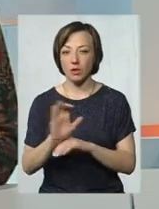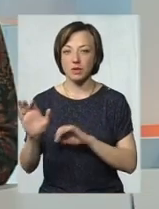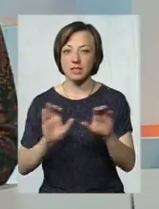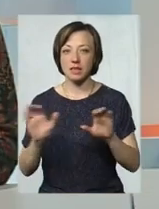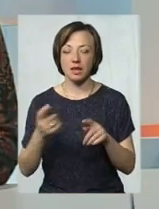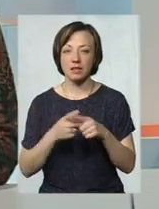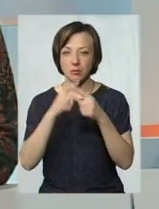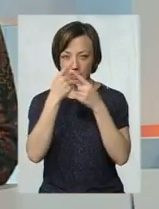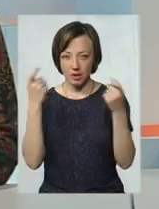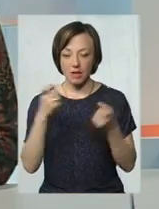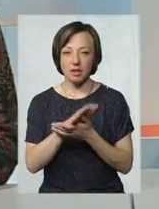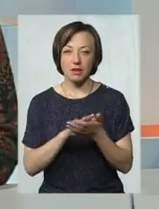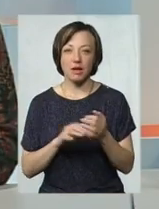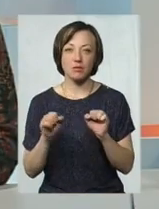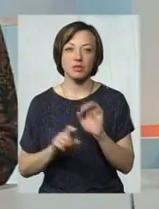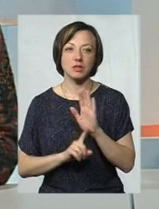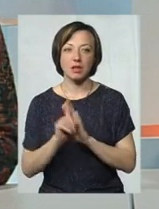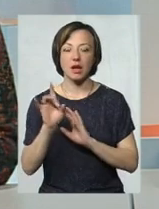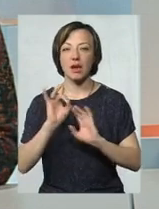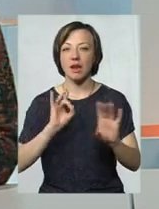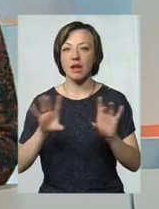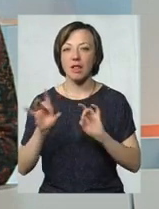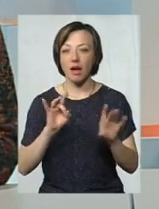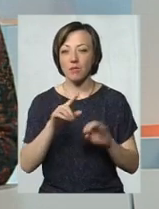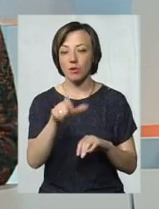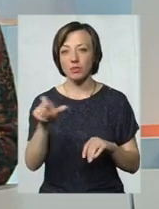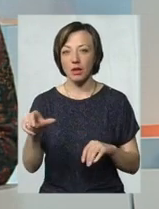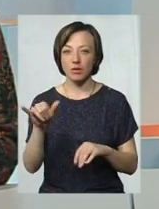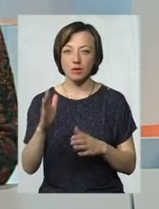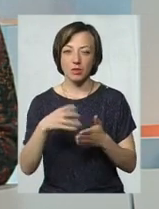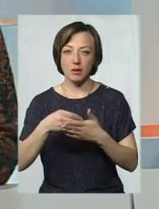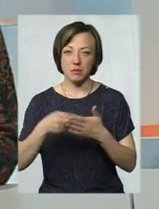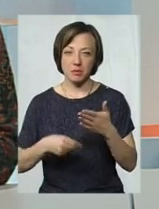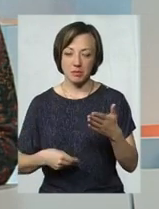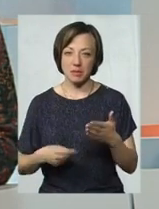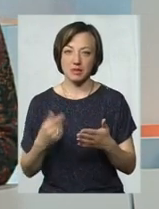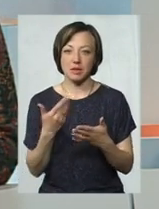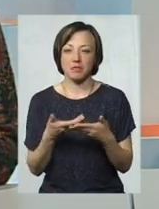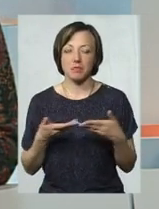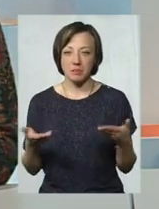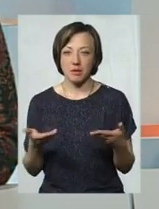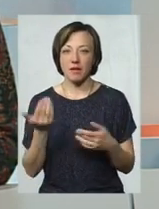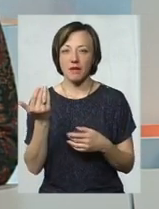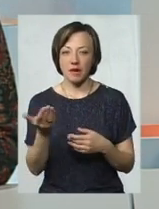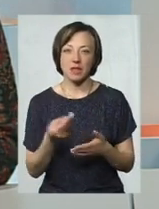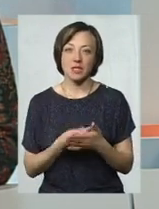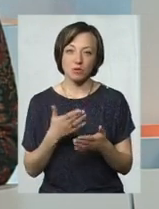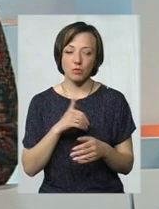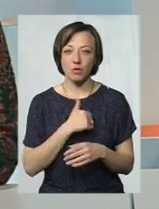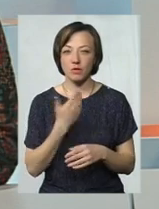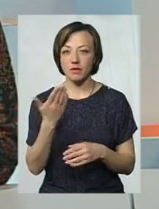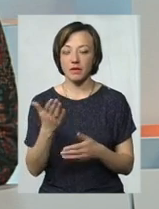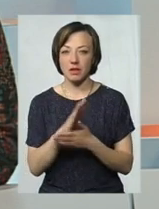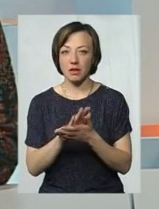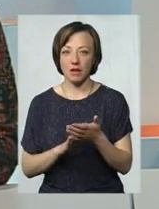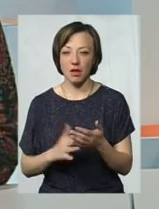повідомлення, надалі можна також запустити якусь таргетовану рекламу на тих людей, які в них були підписані, що ми вас цінуємо, ми хочемо, що ви